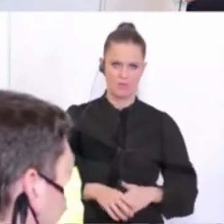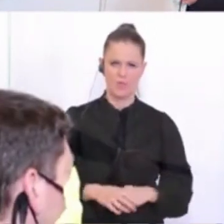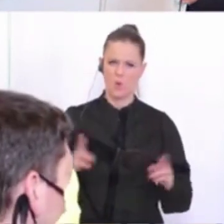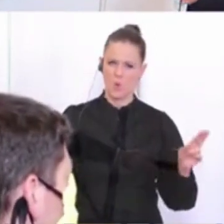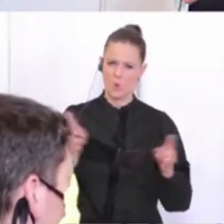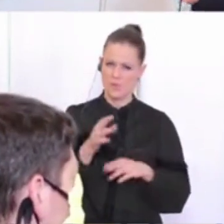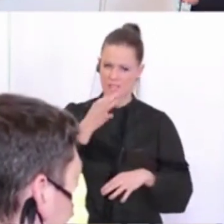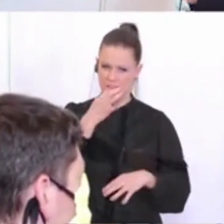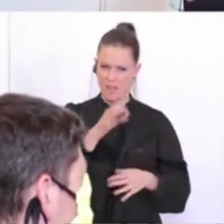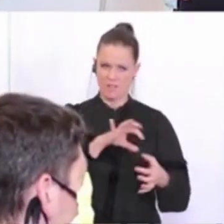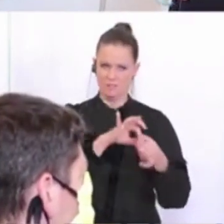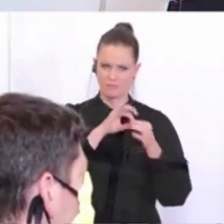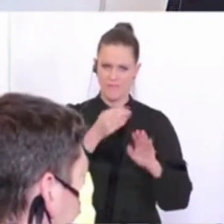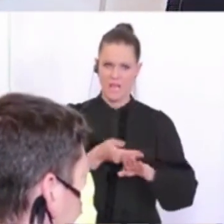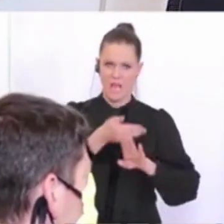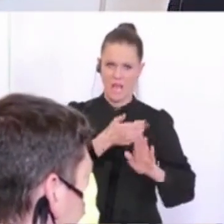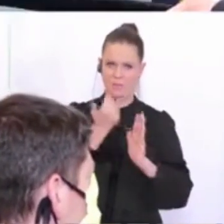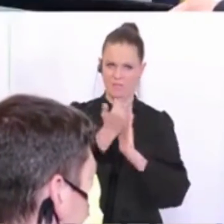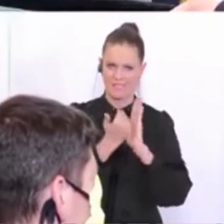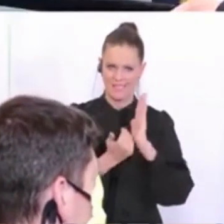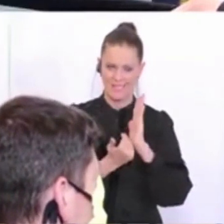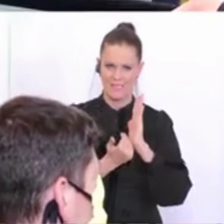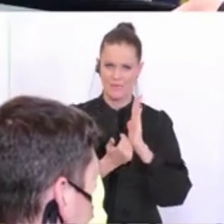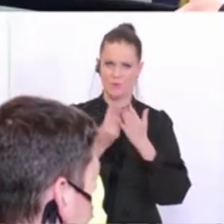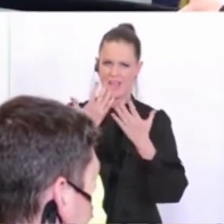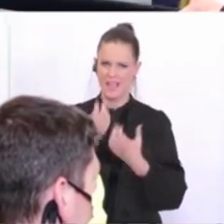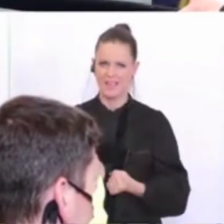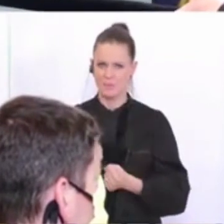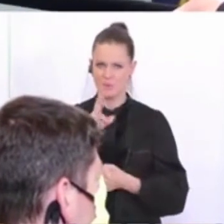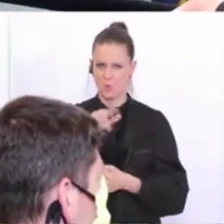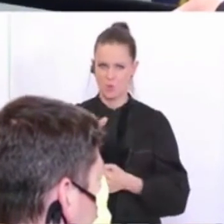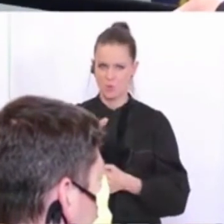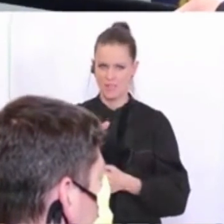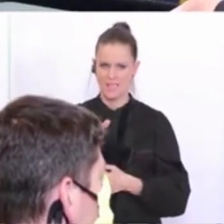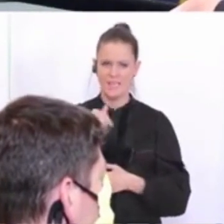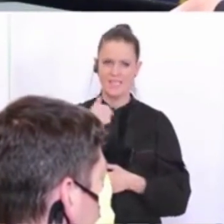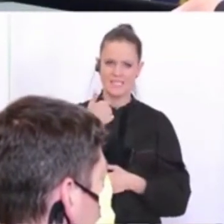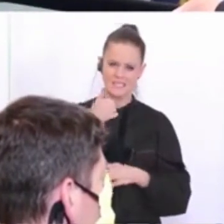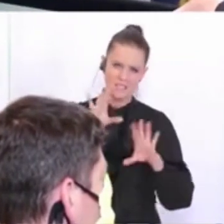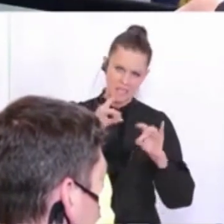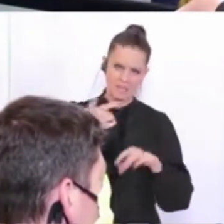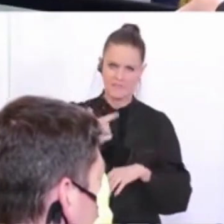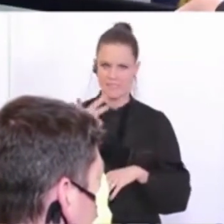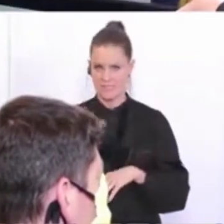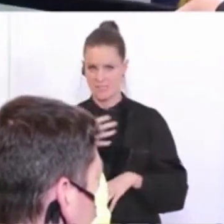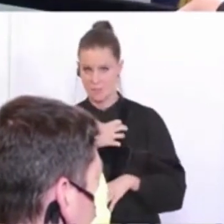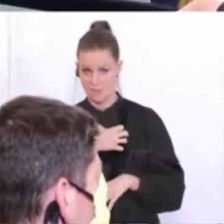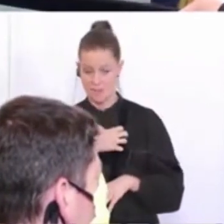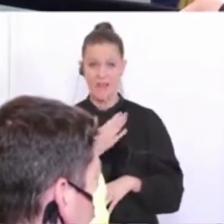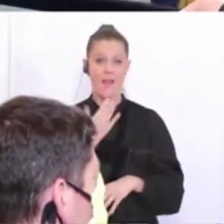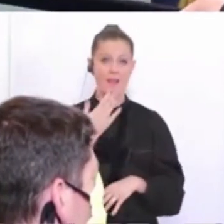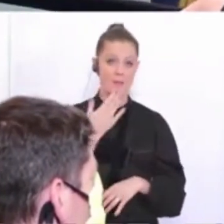Eine kurze Nachfrage noch zu den Abstandsregelungen und die Ergebnisse von der Uni 10-20-30 Meter. Ist das jetzt eine